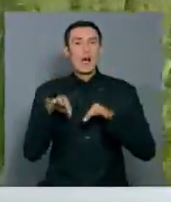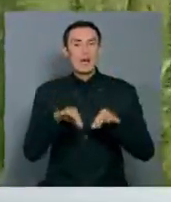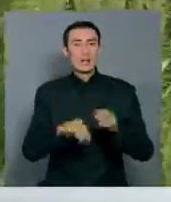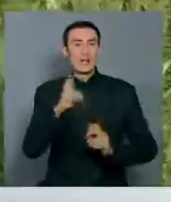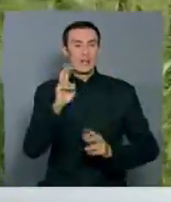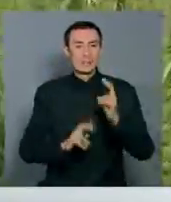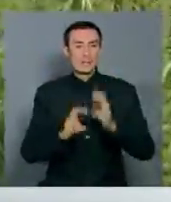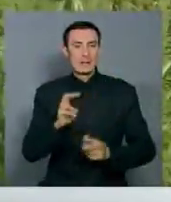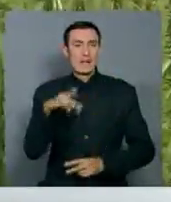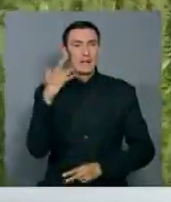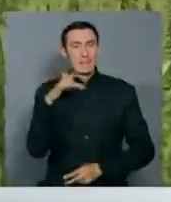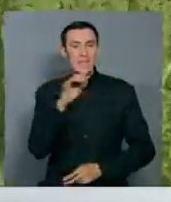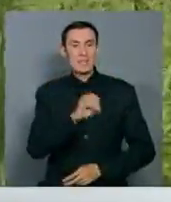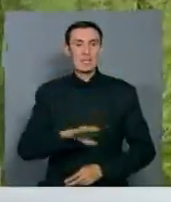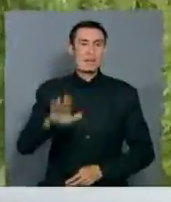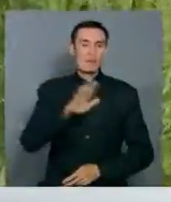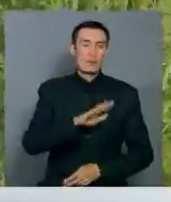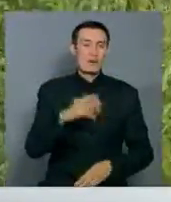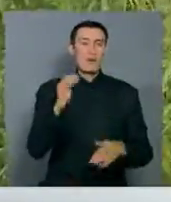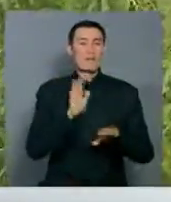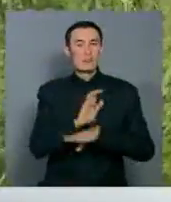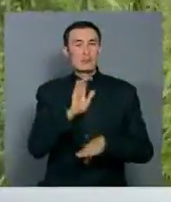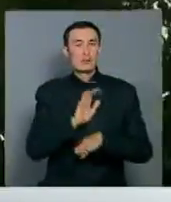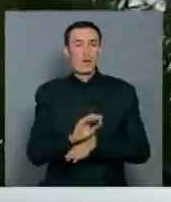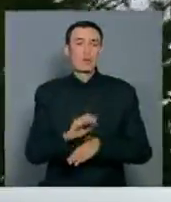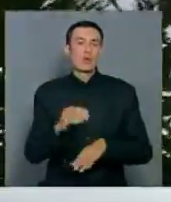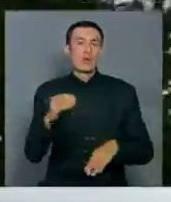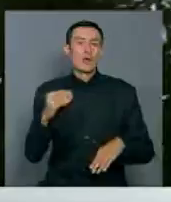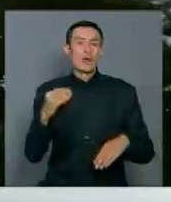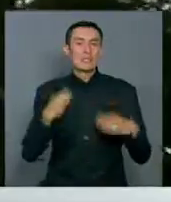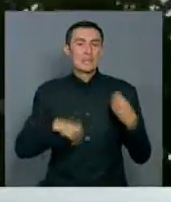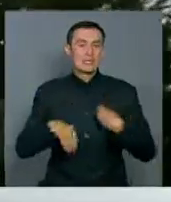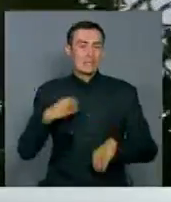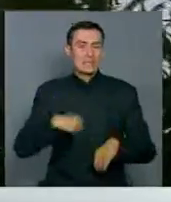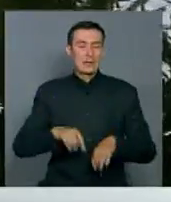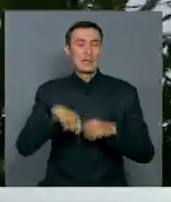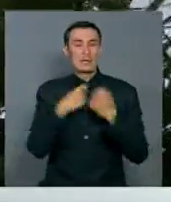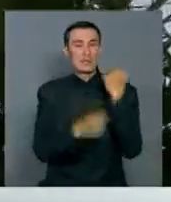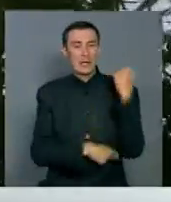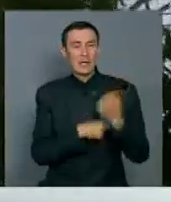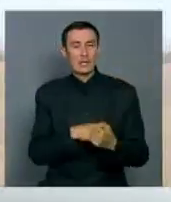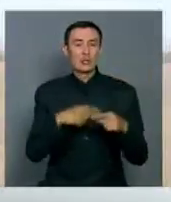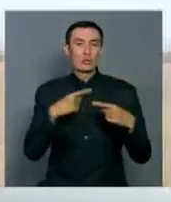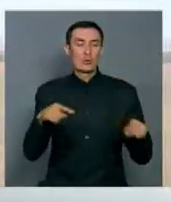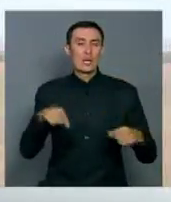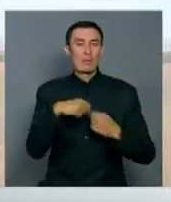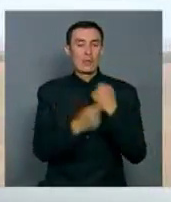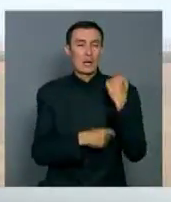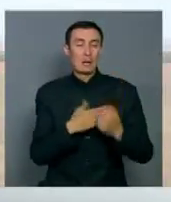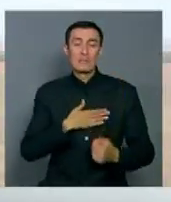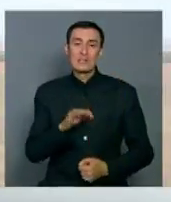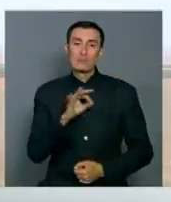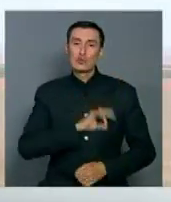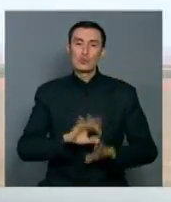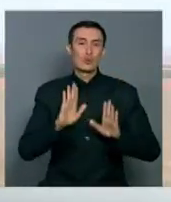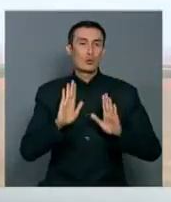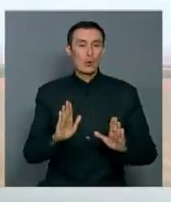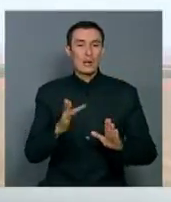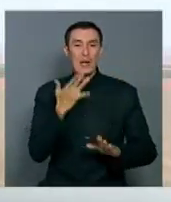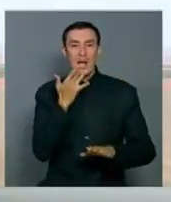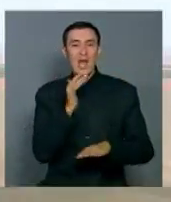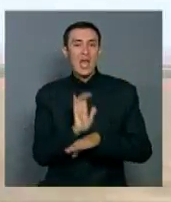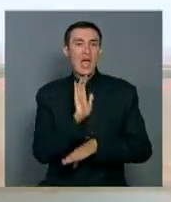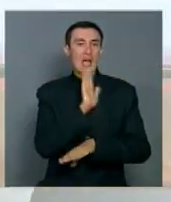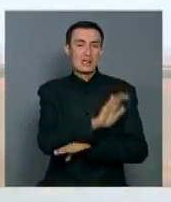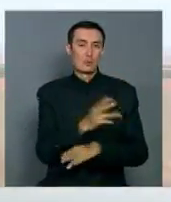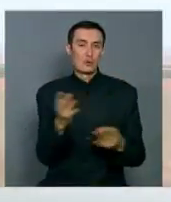и Америки. Из нее выпускают текстиль, сверхпрочные канаты, а также композитные материалы. Мы ориентируемся только на экспорт. Мы должны